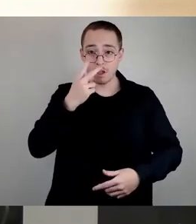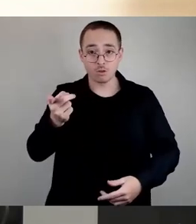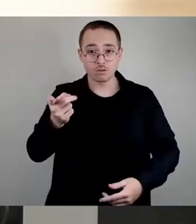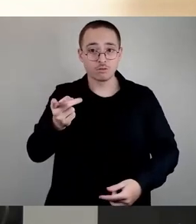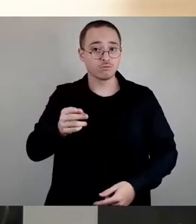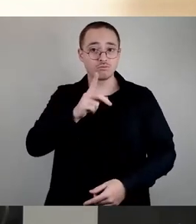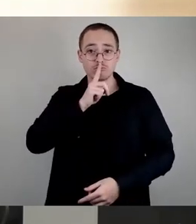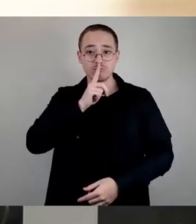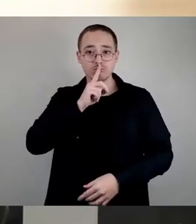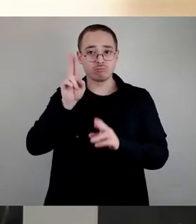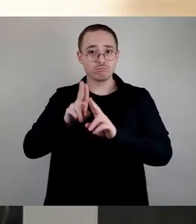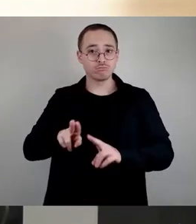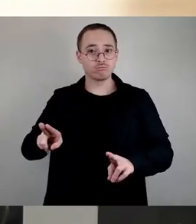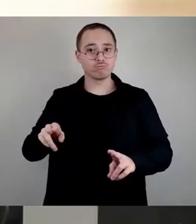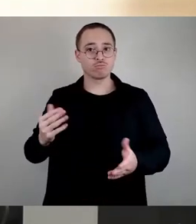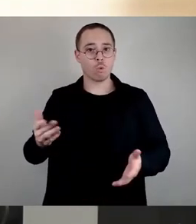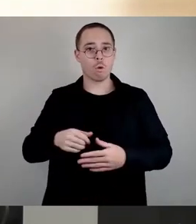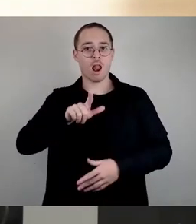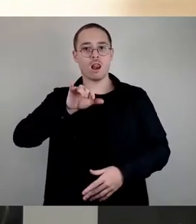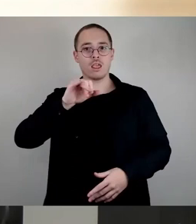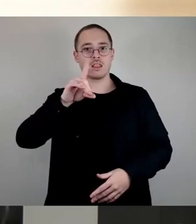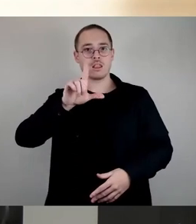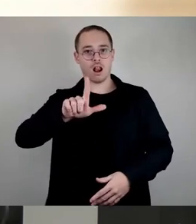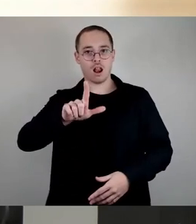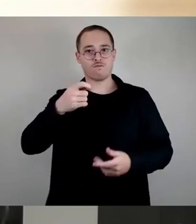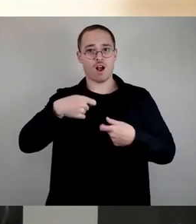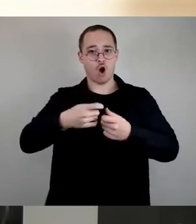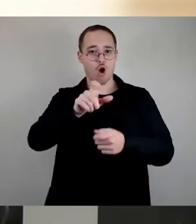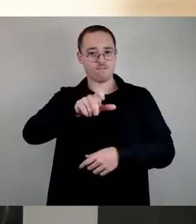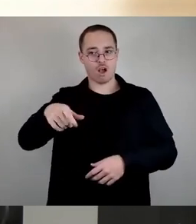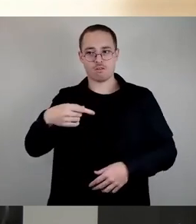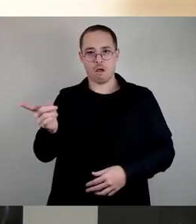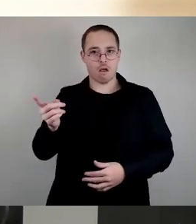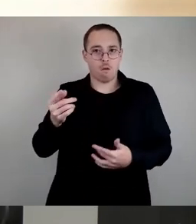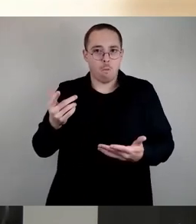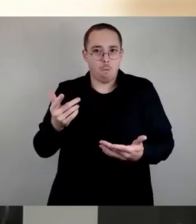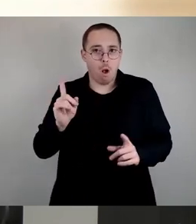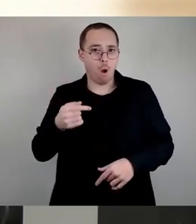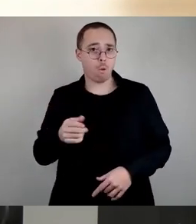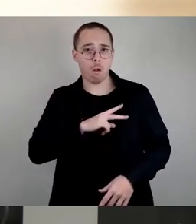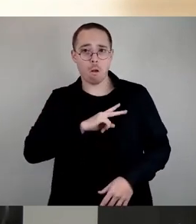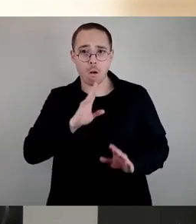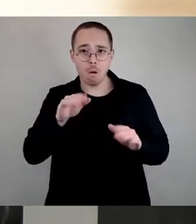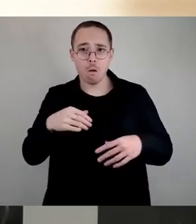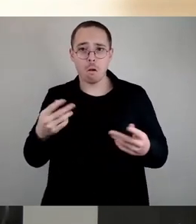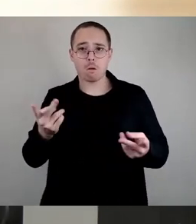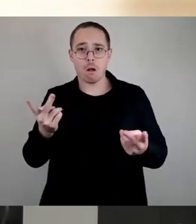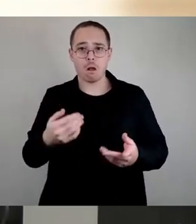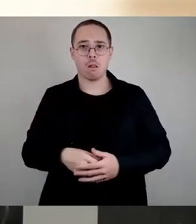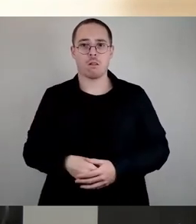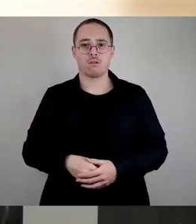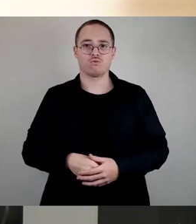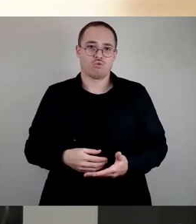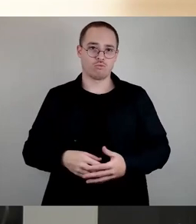keine Probleme mit den Eingezogenen. Eher mit Schüren des Gymnasiums, die in den Schulpassen als Geschäft stürmen. Und